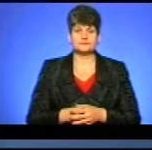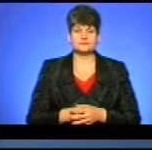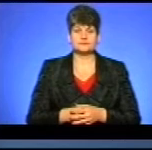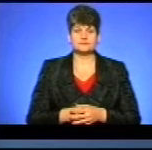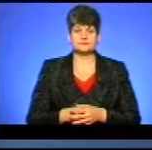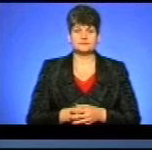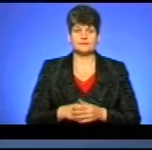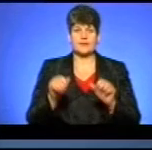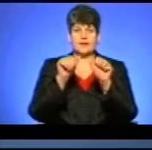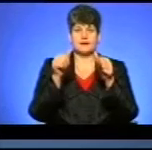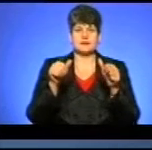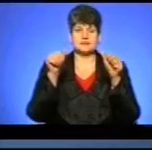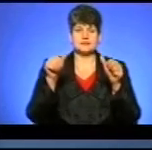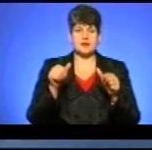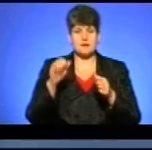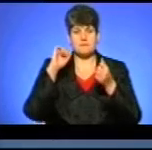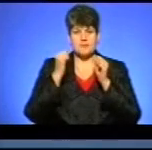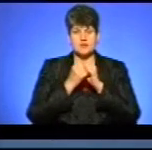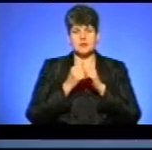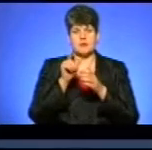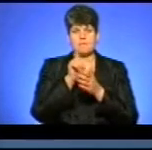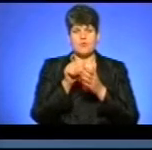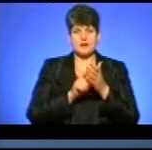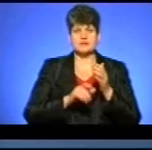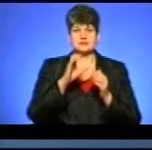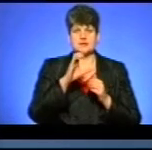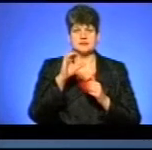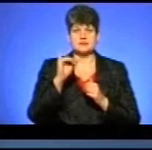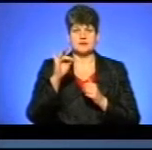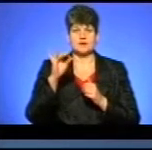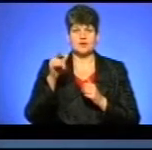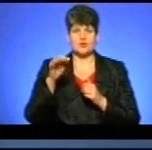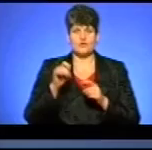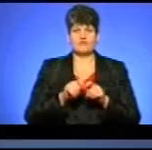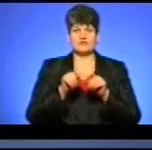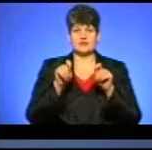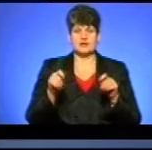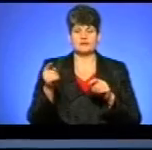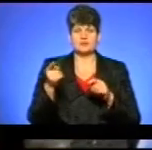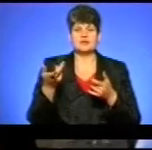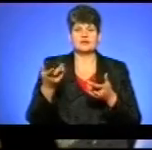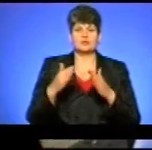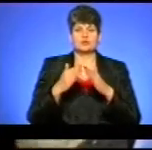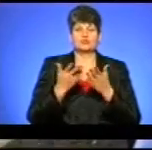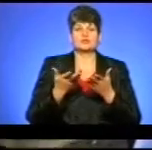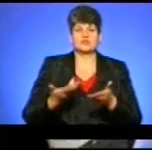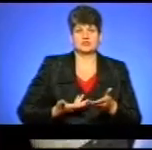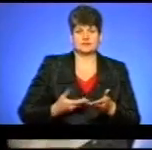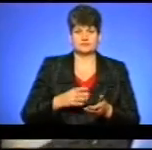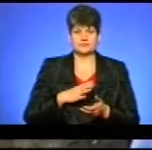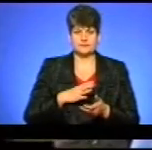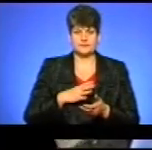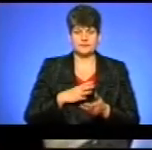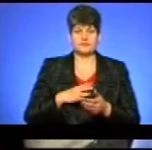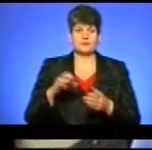Меморіальний знак пам'яті поета-пісняра Сергія Сірого відкрили у Тернополі на будинку, де він жив. Він просто писав пісні про